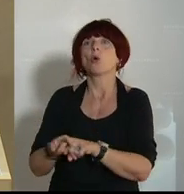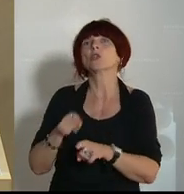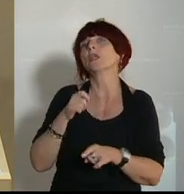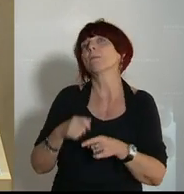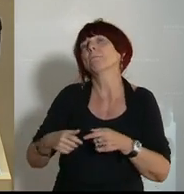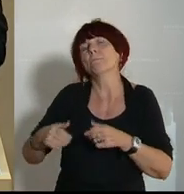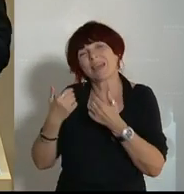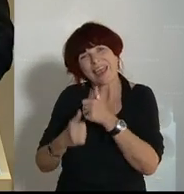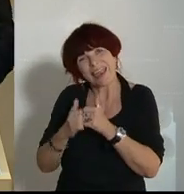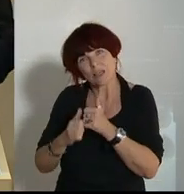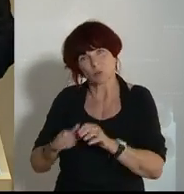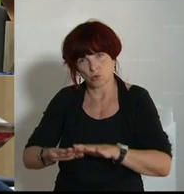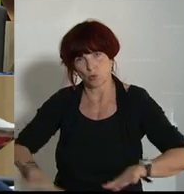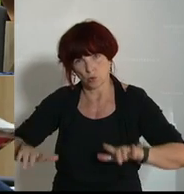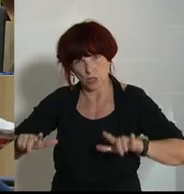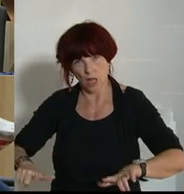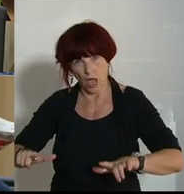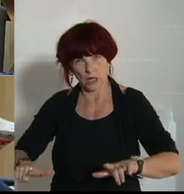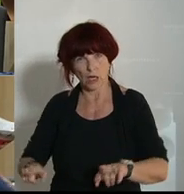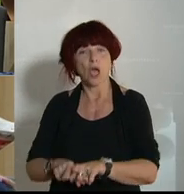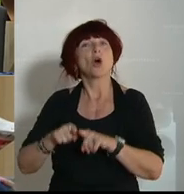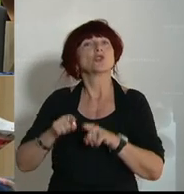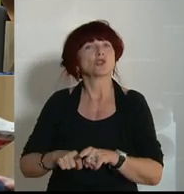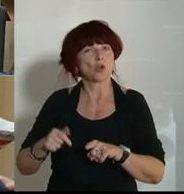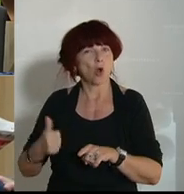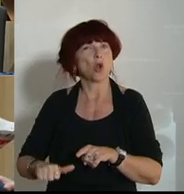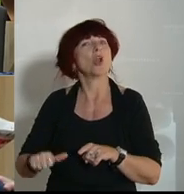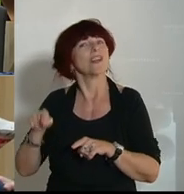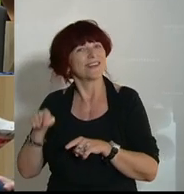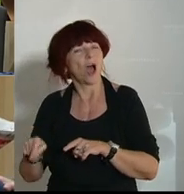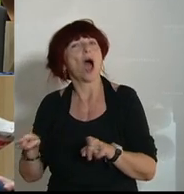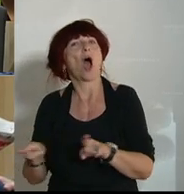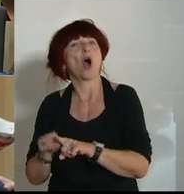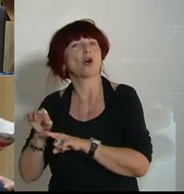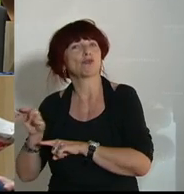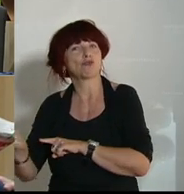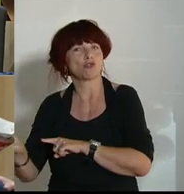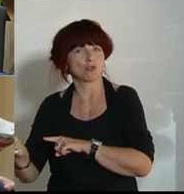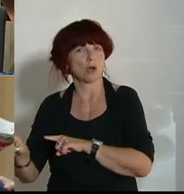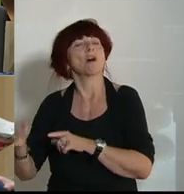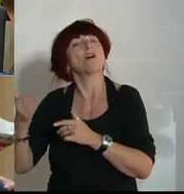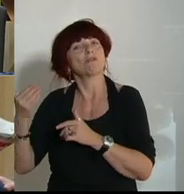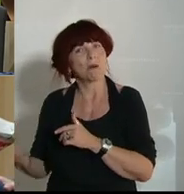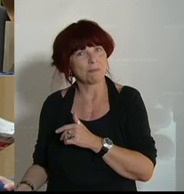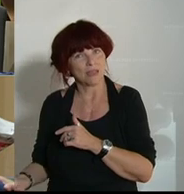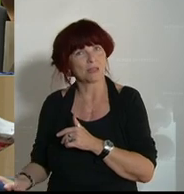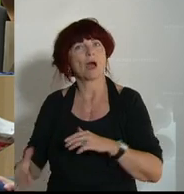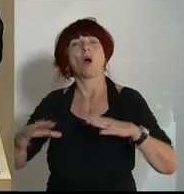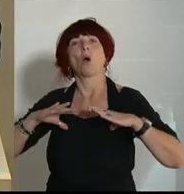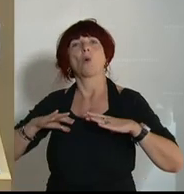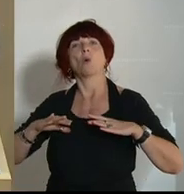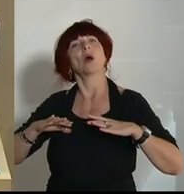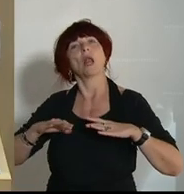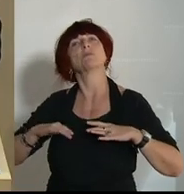sowohl für die Vermieter im Rahmen des häuslichen Zu- und Nebenerwerbs mit maximal zehn Betten als auch für die Vermieter im Rahmen des Urlaubs am Bauernhof